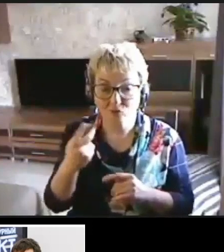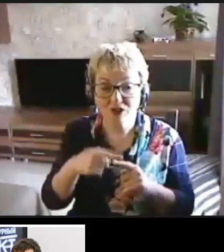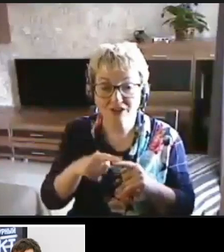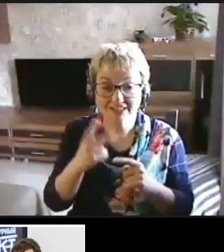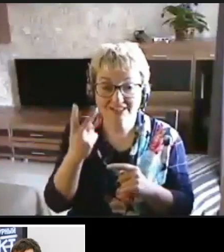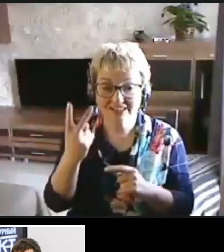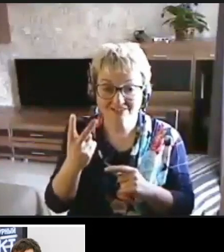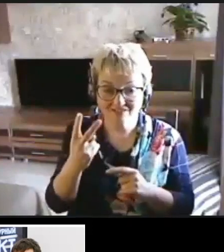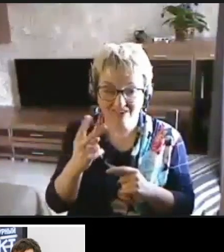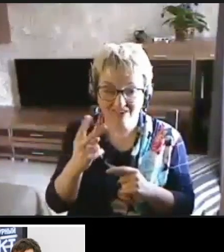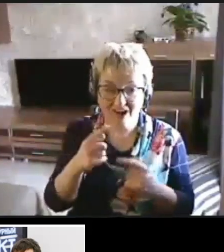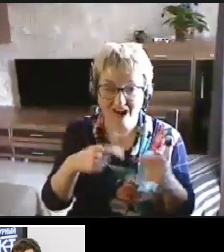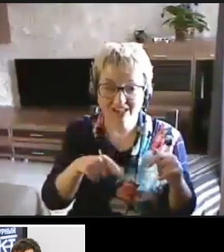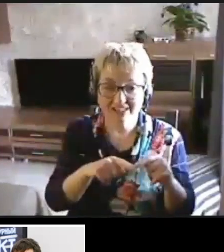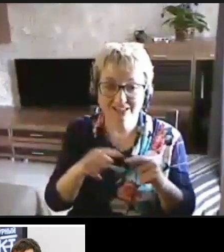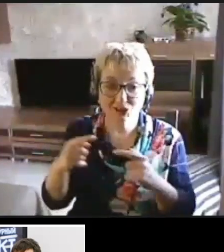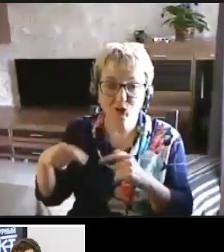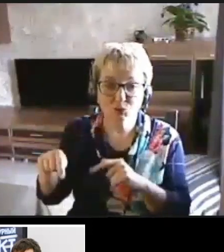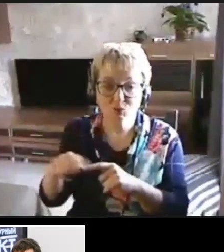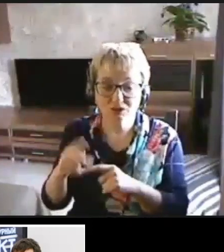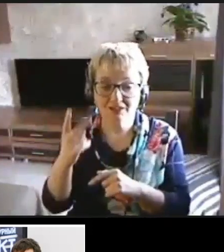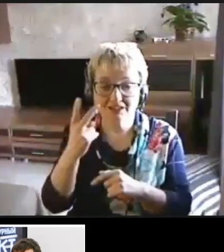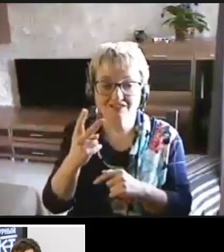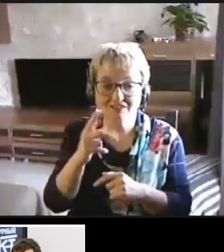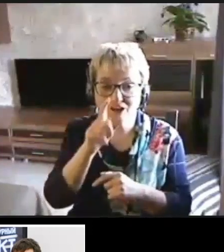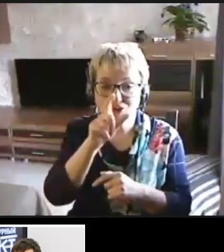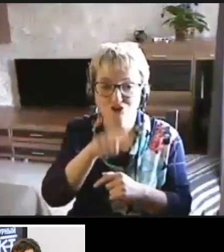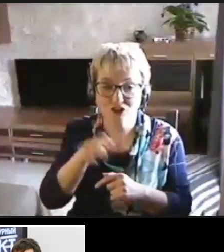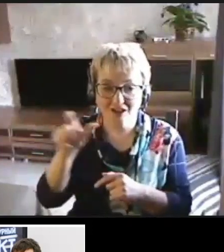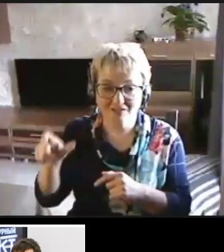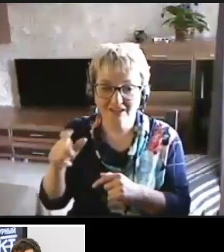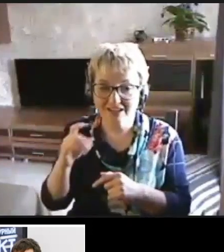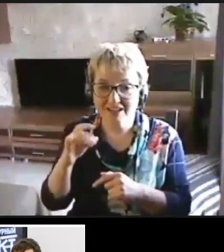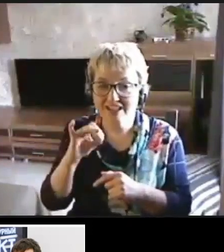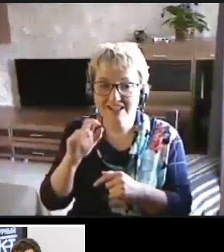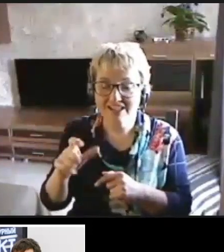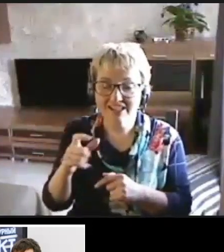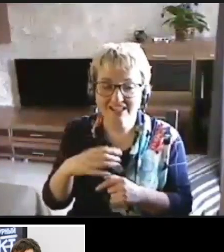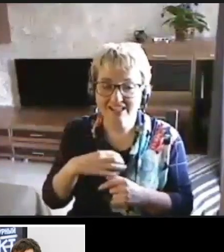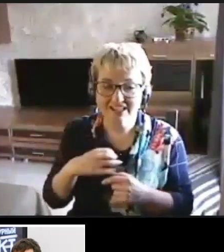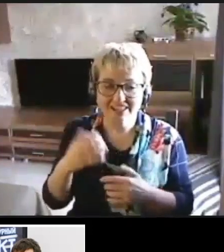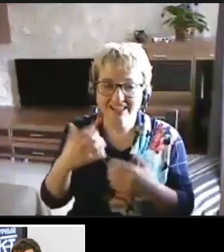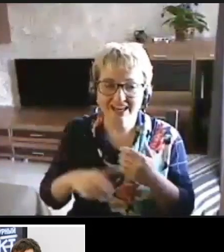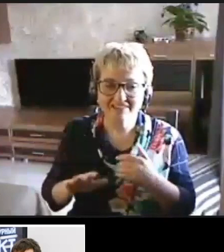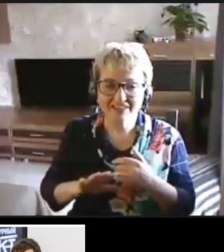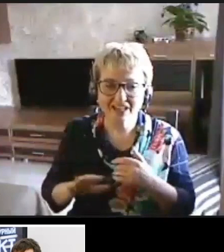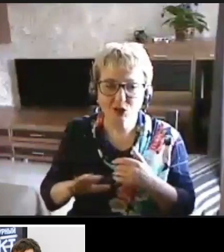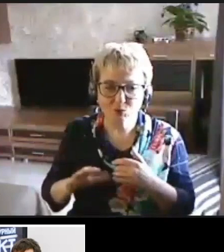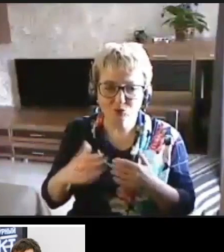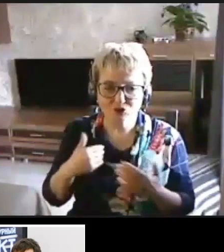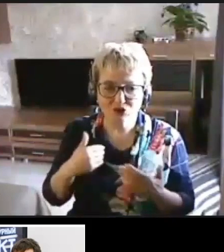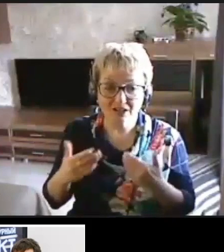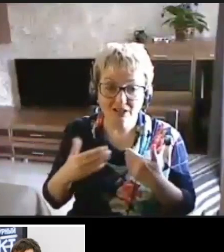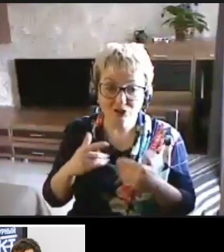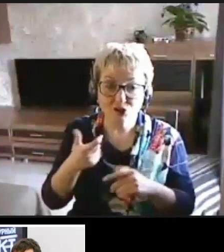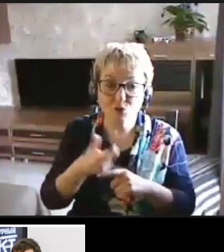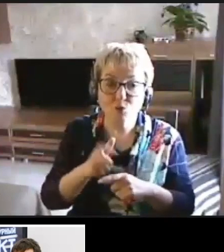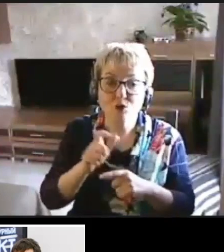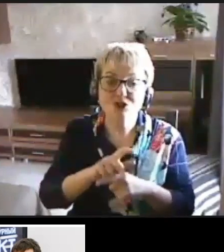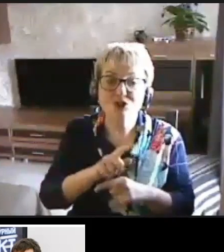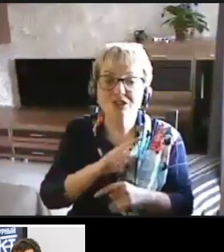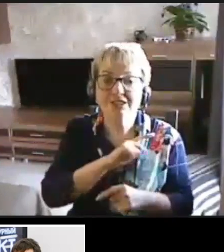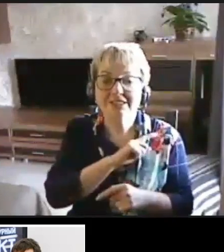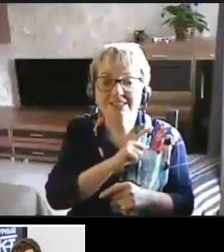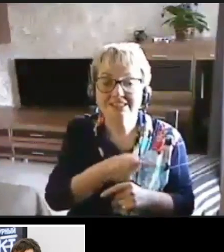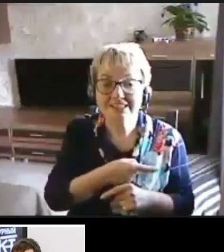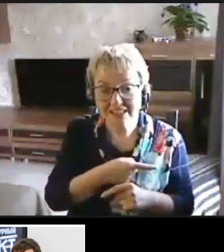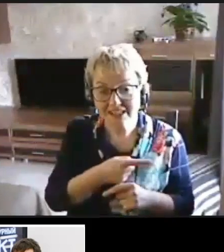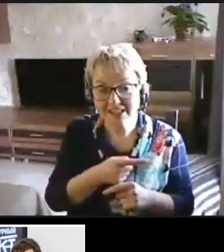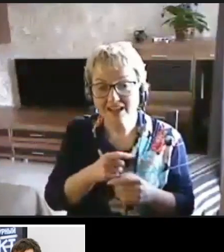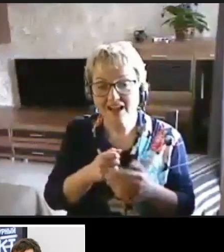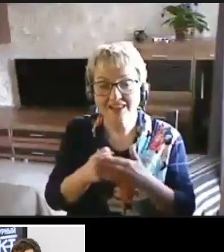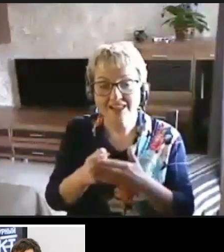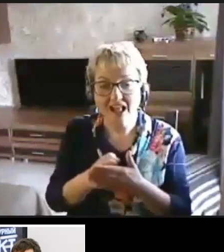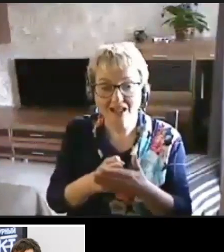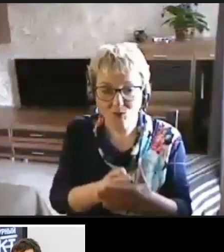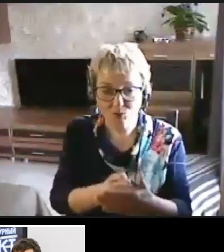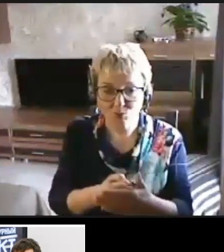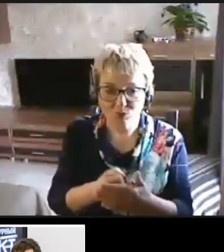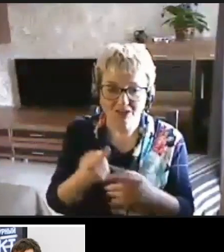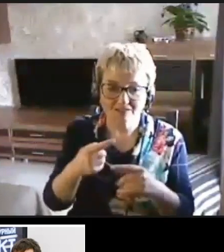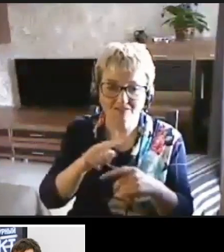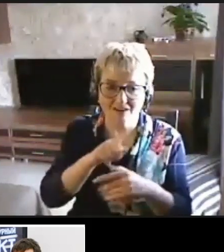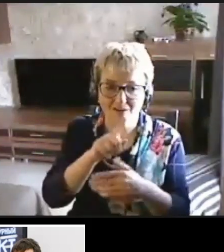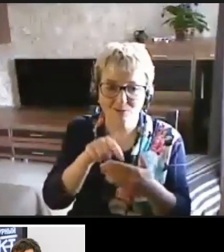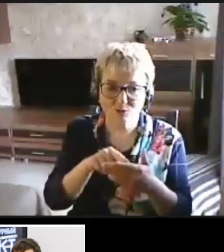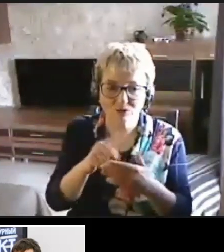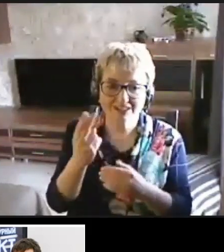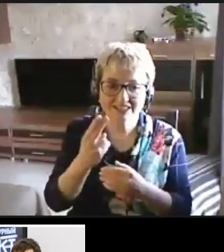института и эти два человека, их неравнодушные отношения очень сильно толкает вопрос